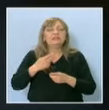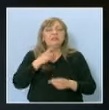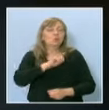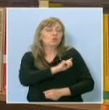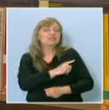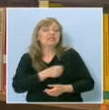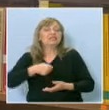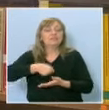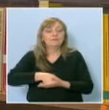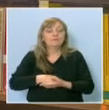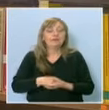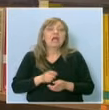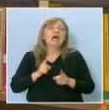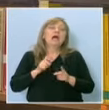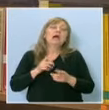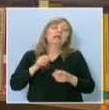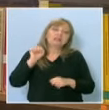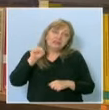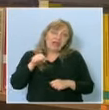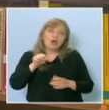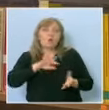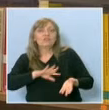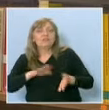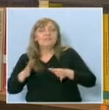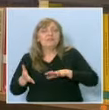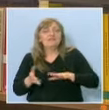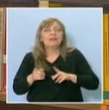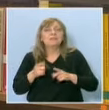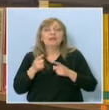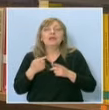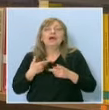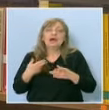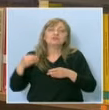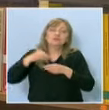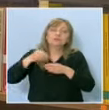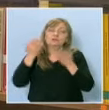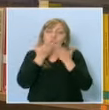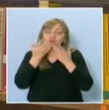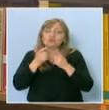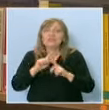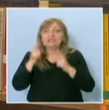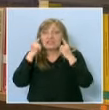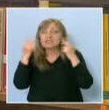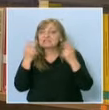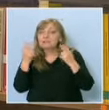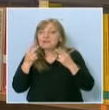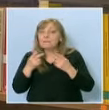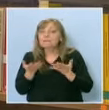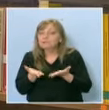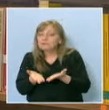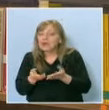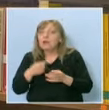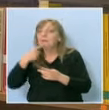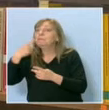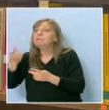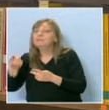предстои състезание? И от време на време полагам, когато виждам, че не разбирам материала. Естествено, питам госпожата